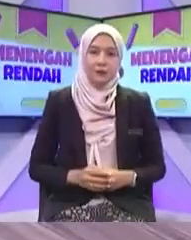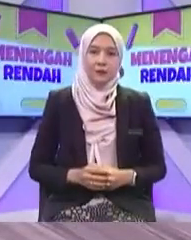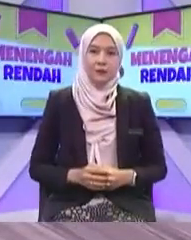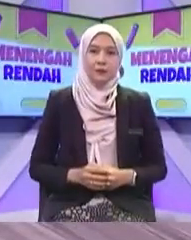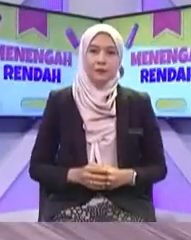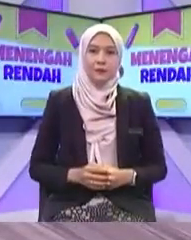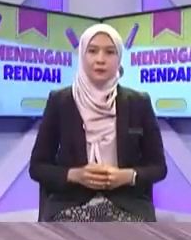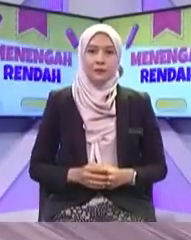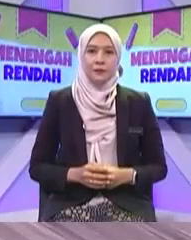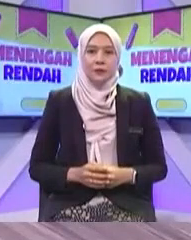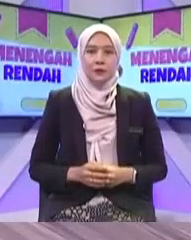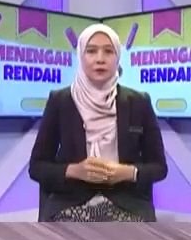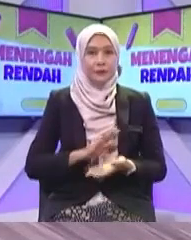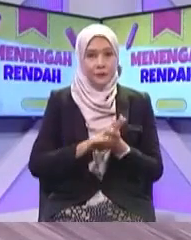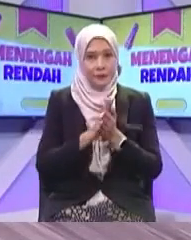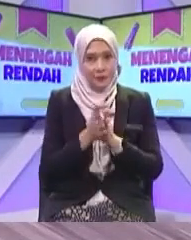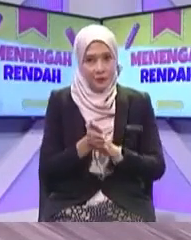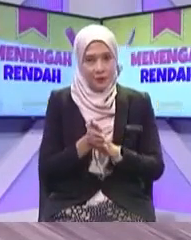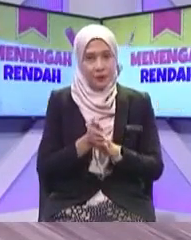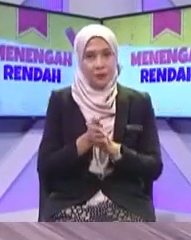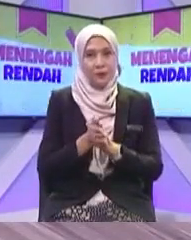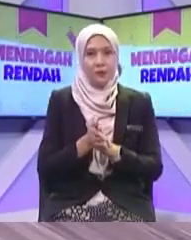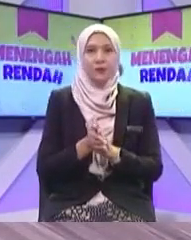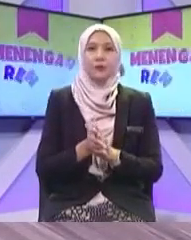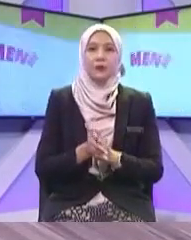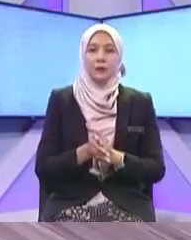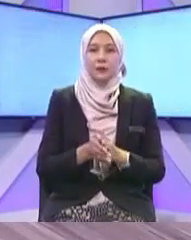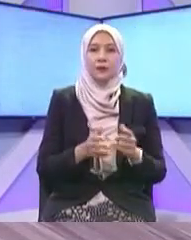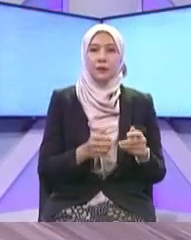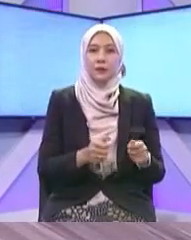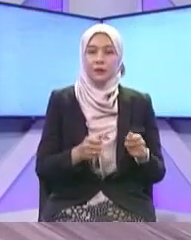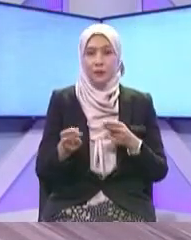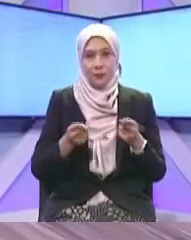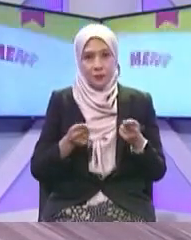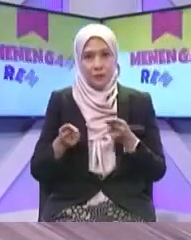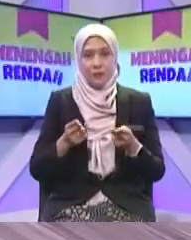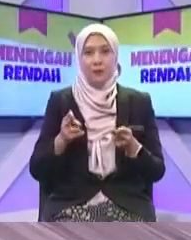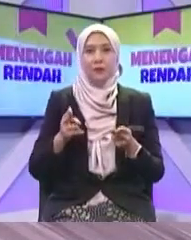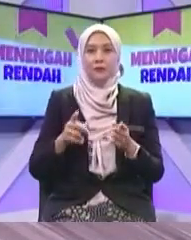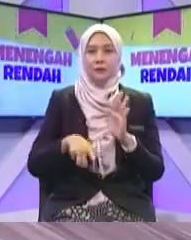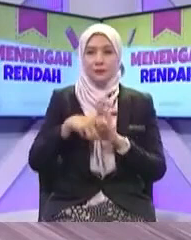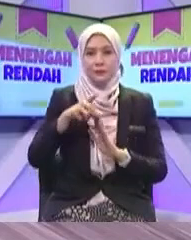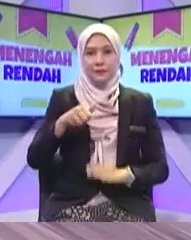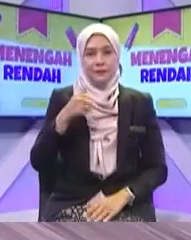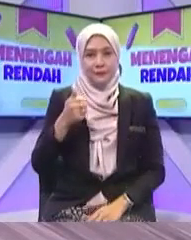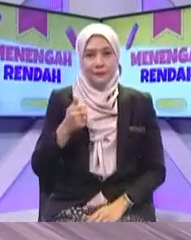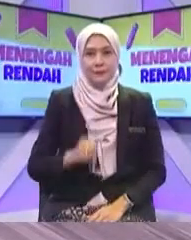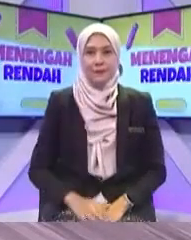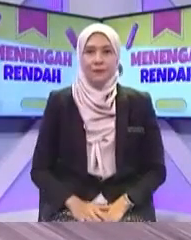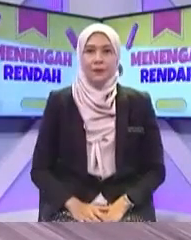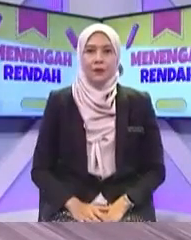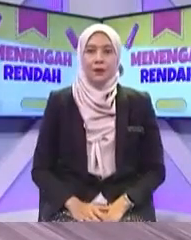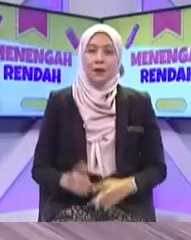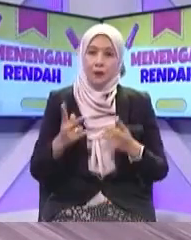Melicinkan Pertabiran Negara Agar lebih Tergatuh Yang seterusnya adalah Peluang pendidikan Lebih luas Dan